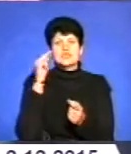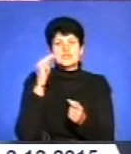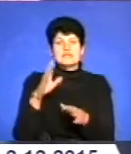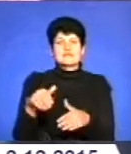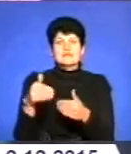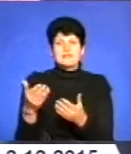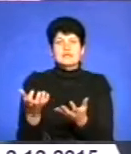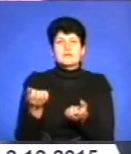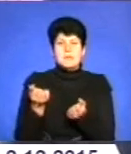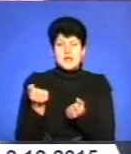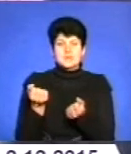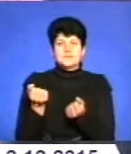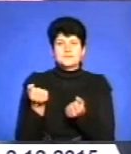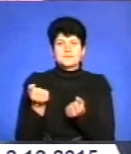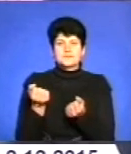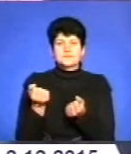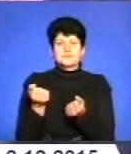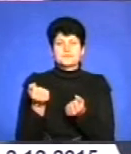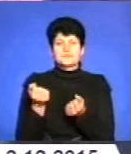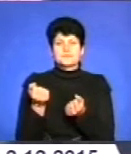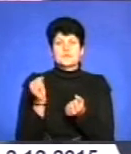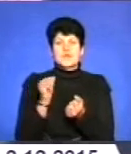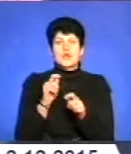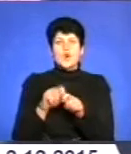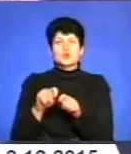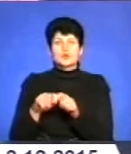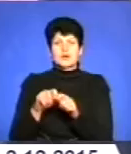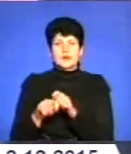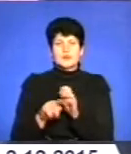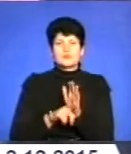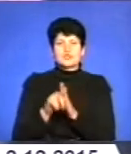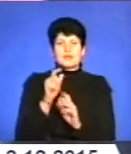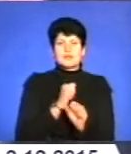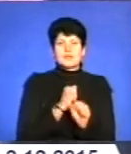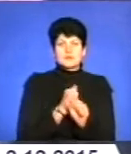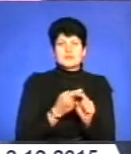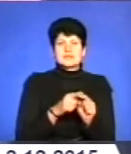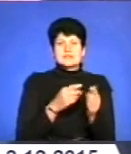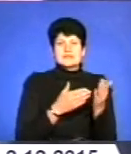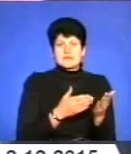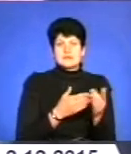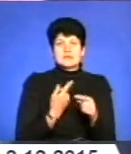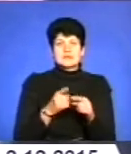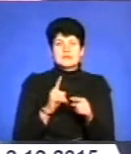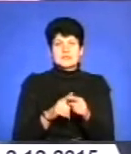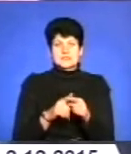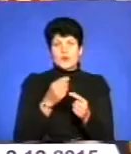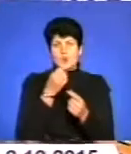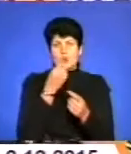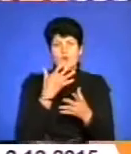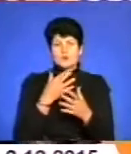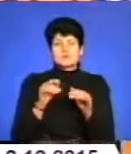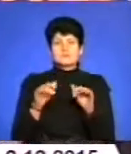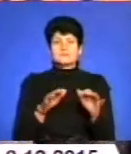і приймати. І контролери наші почали працювати з цим. Це досить хороша штука.